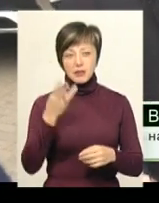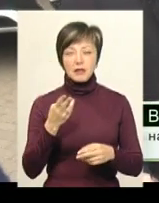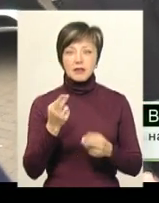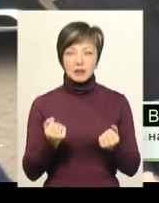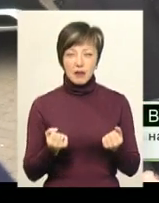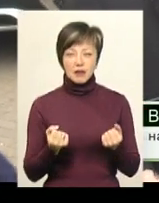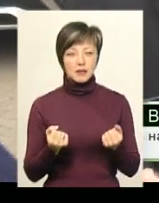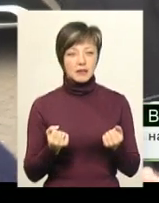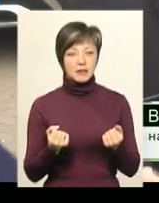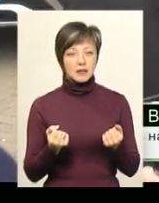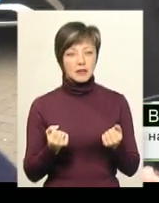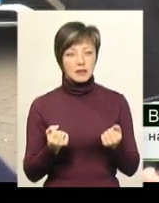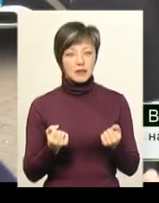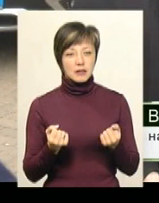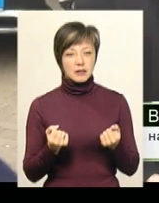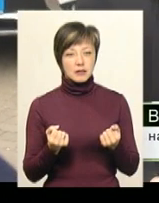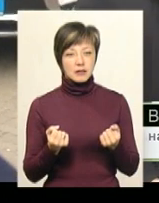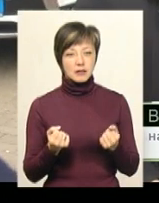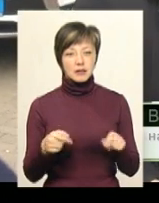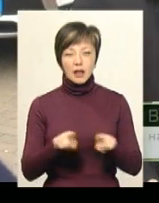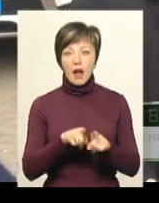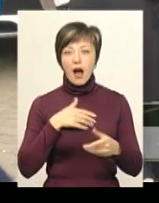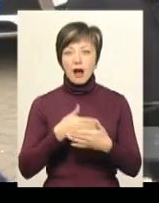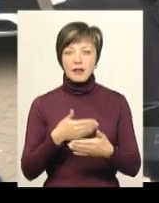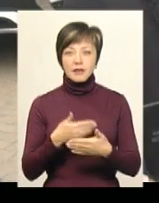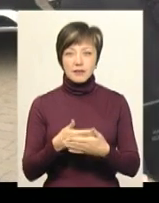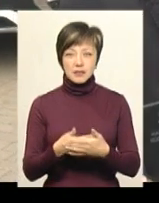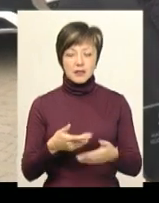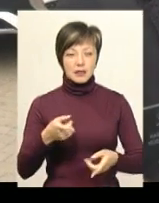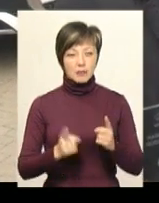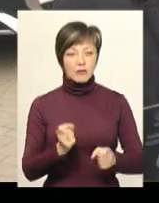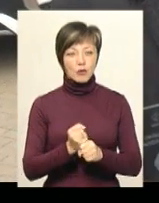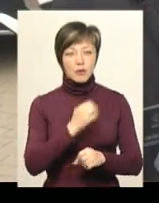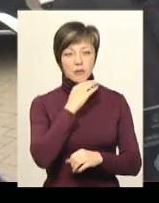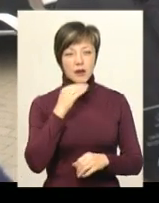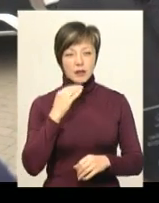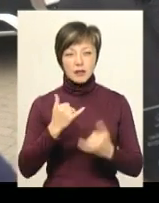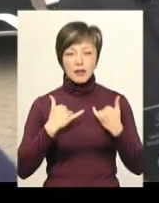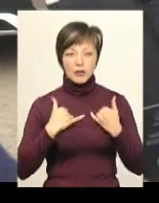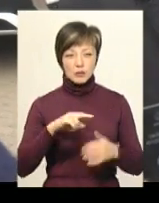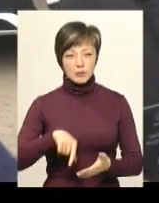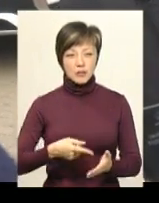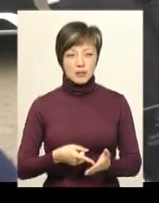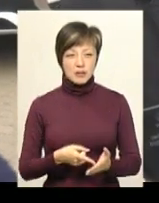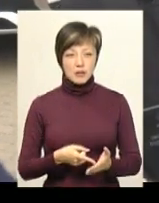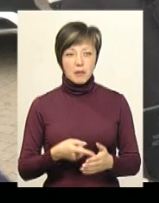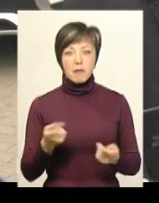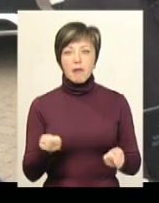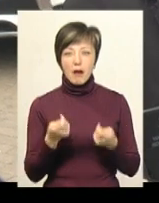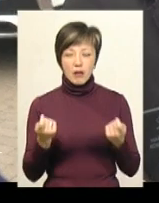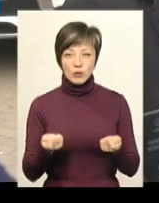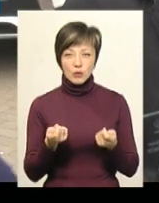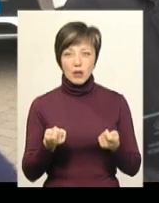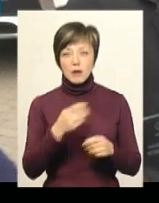на жаль, з таких активістів, які насправді робили багато для нашого міста, їх дуже мало.